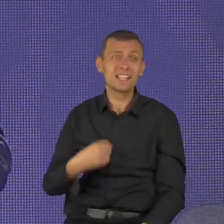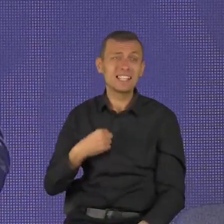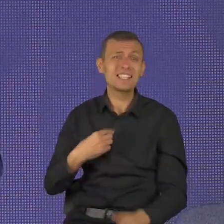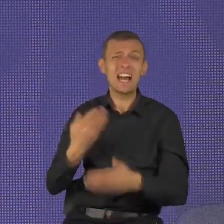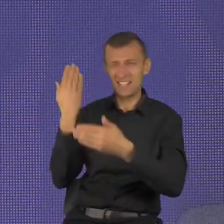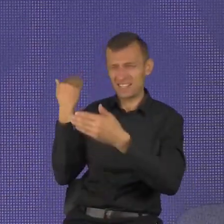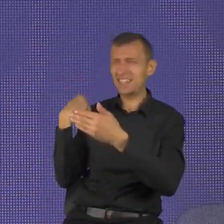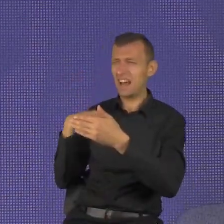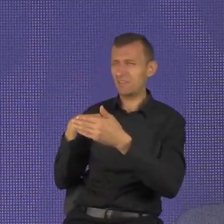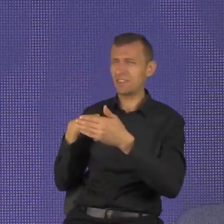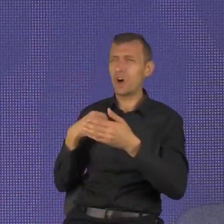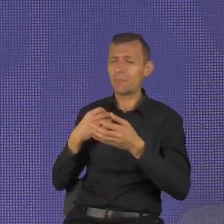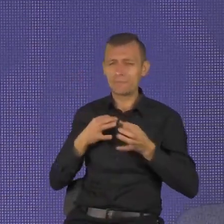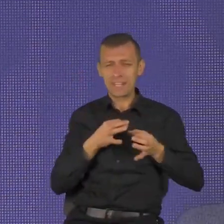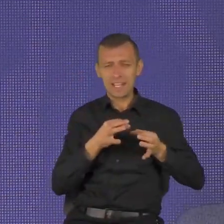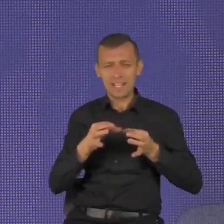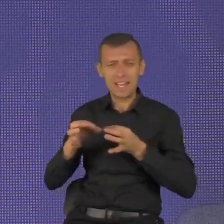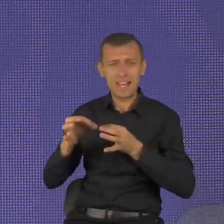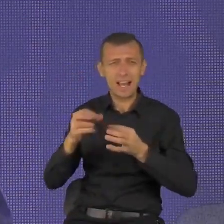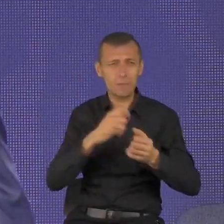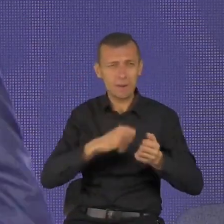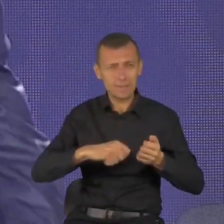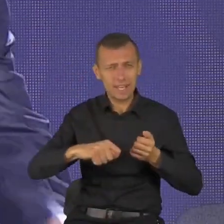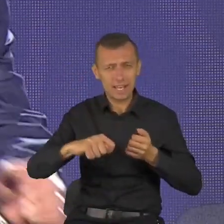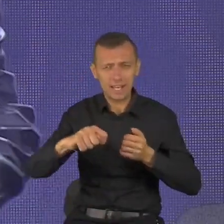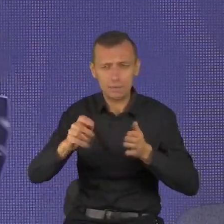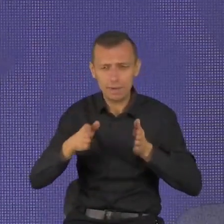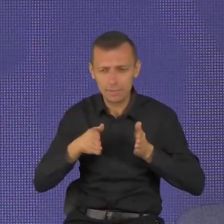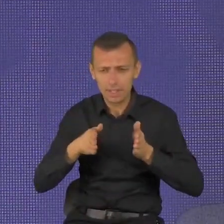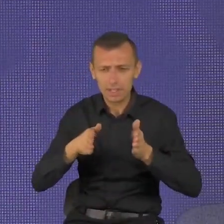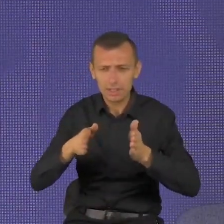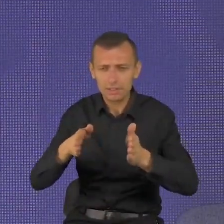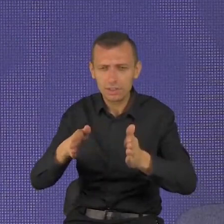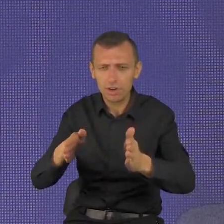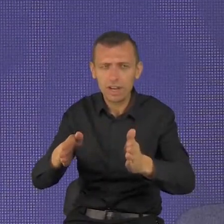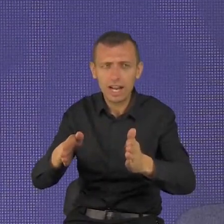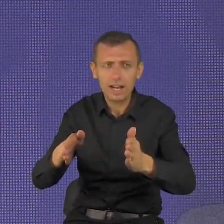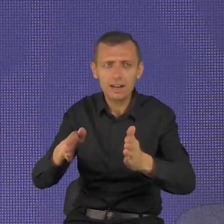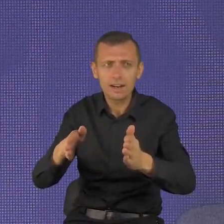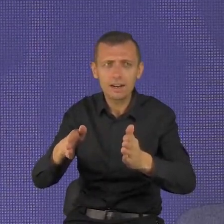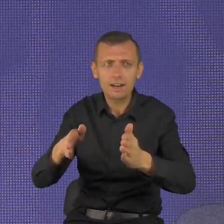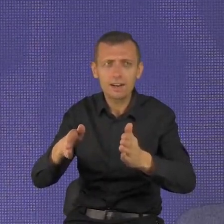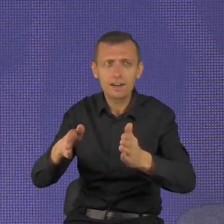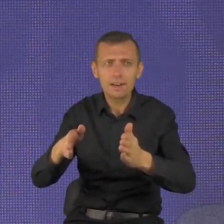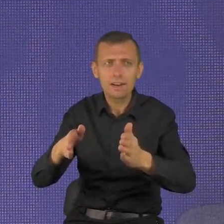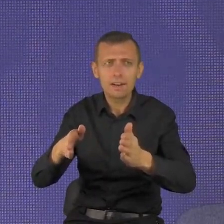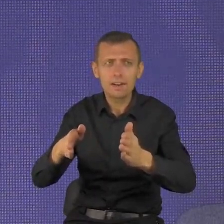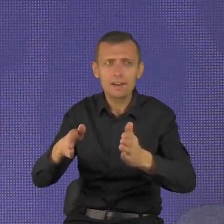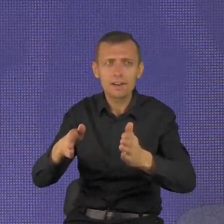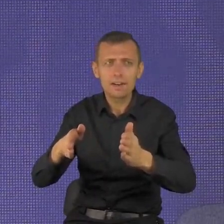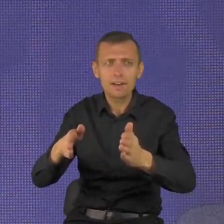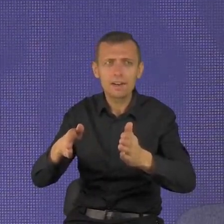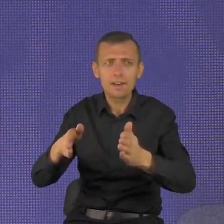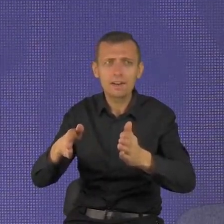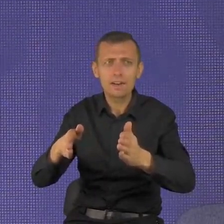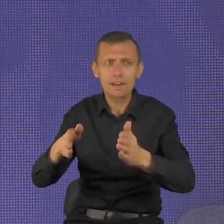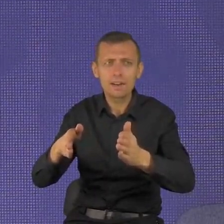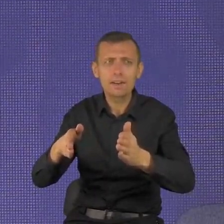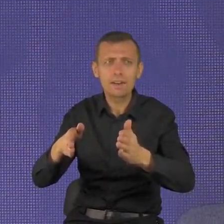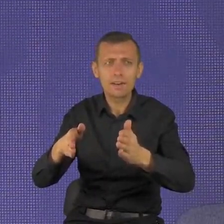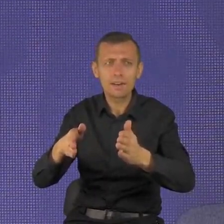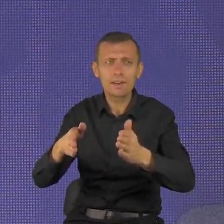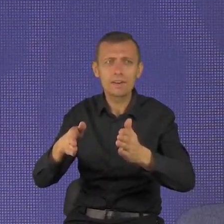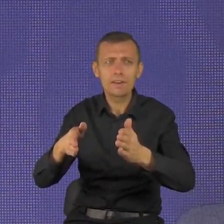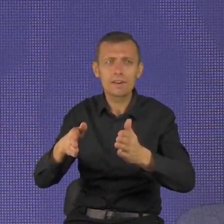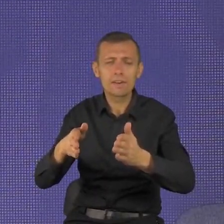Udało mi się wyhamować w ostatniej chwili, bo okazało się, i posłuchajcie tego uważnie, okazało się, że